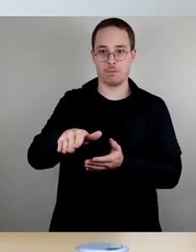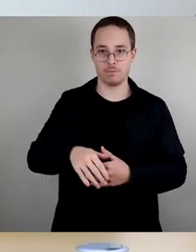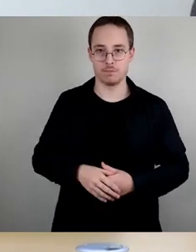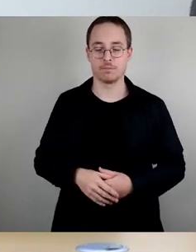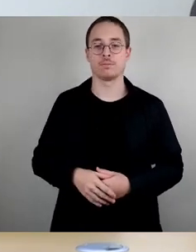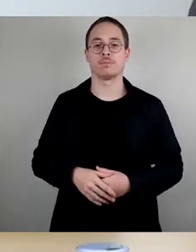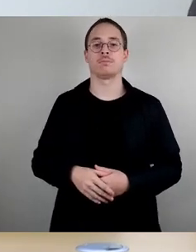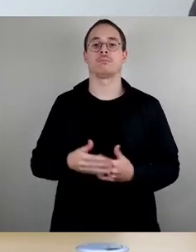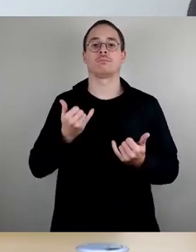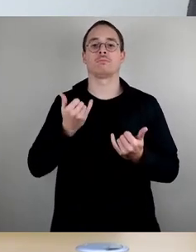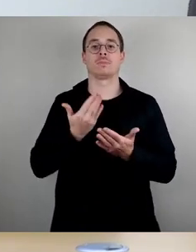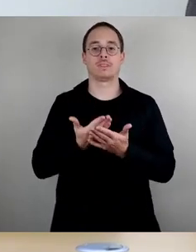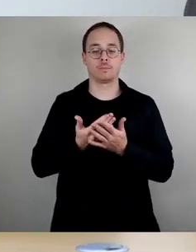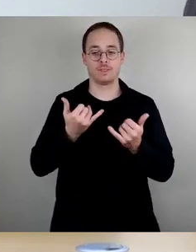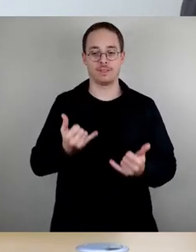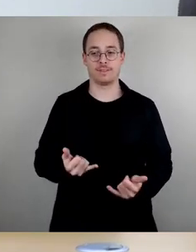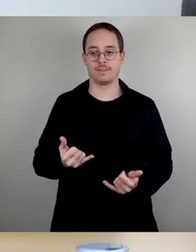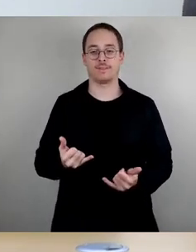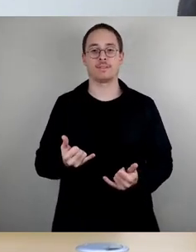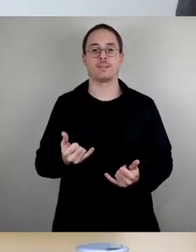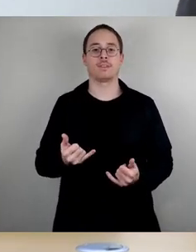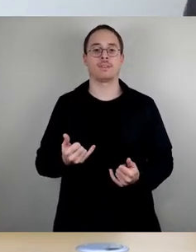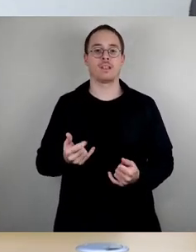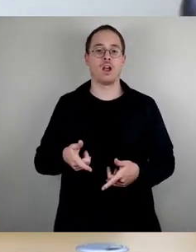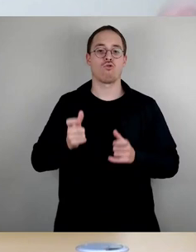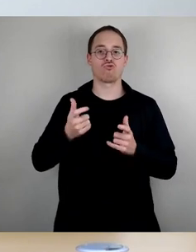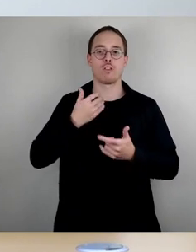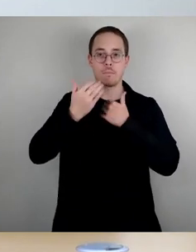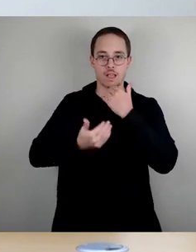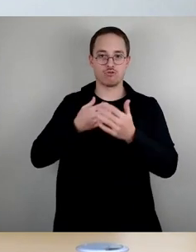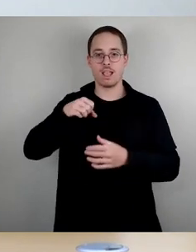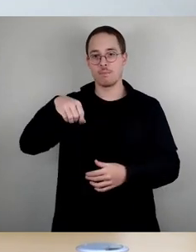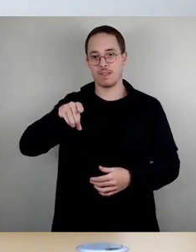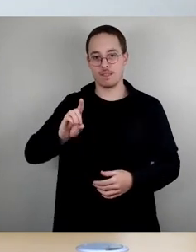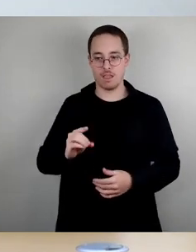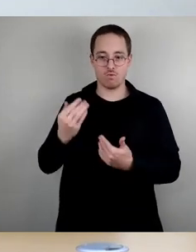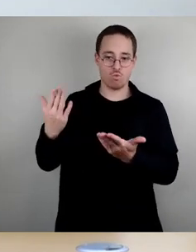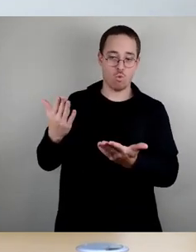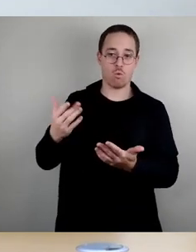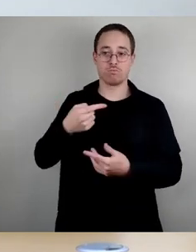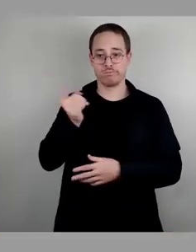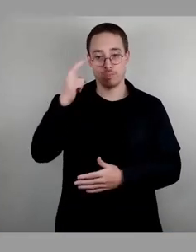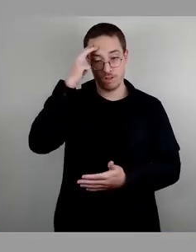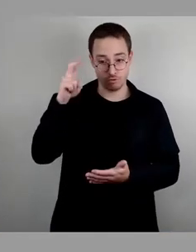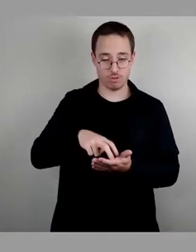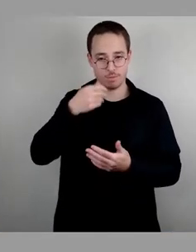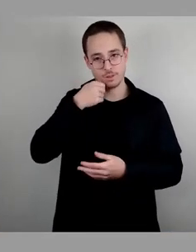federführenden Ausschussbericht auf. Wer hier zustimmen kann, den bitte ich um das Stimmzeichen.